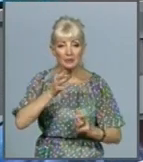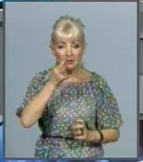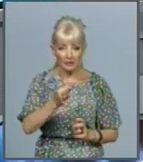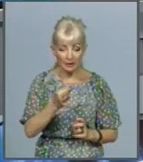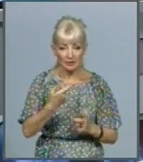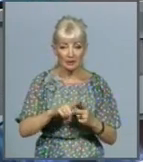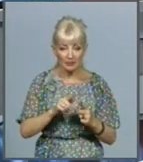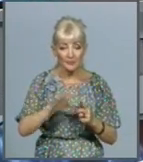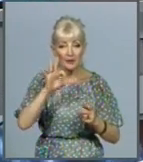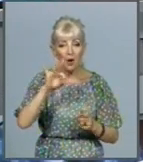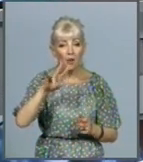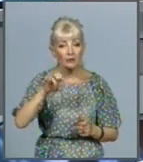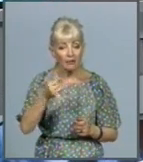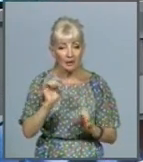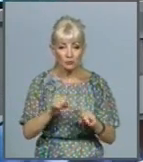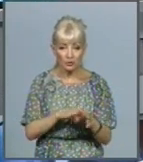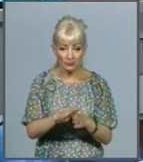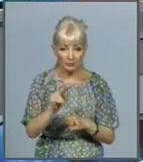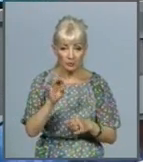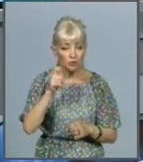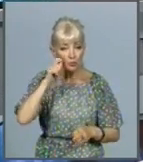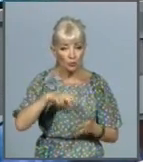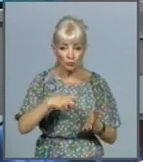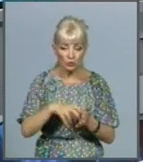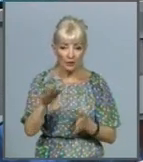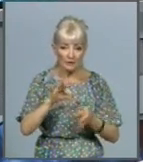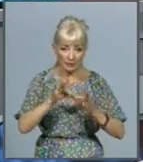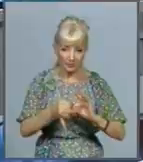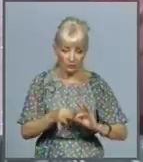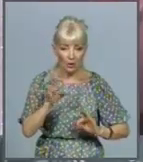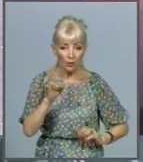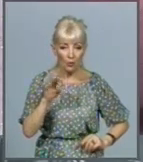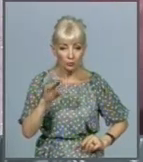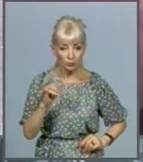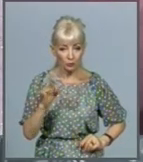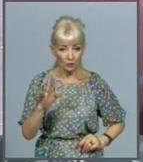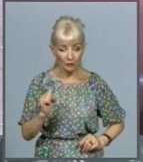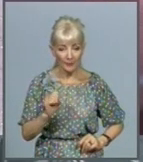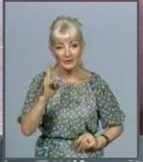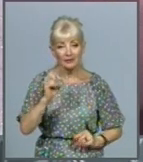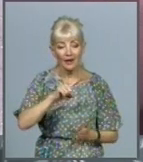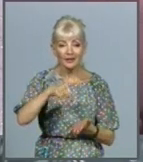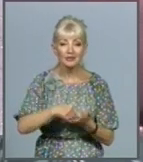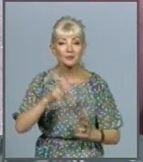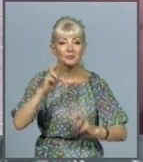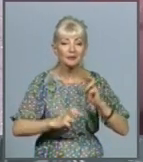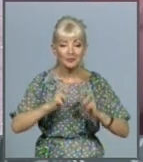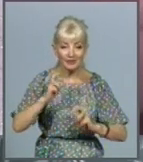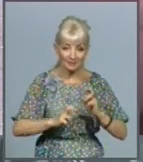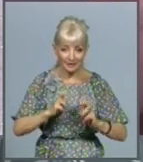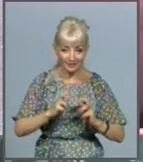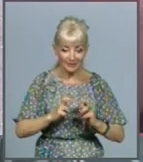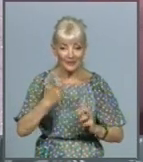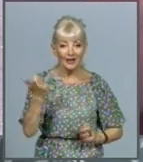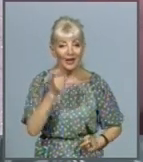зробити і через Укрпошту. Всі подробиці у Іллі Колтунова. На комунальному підприємстві Харківводоканал